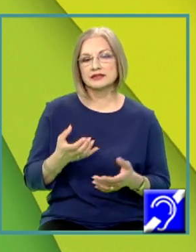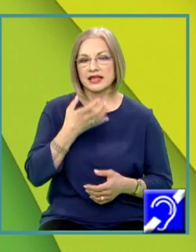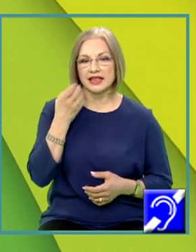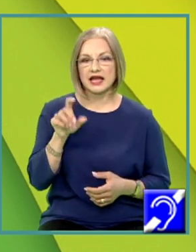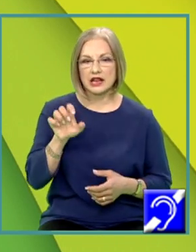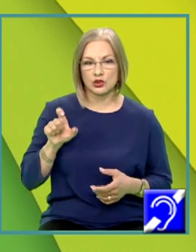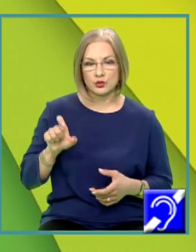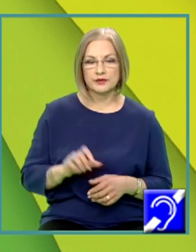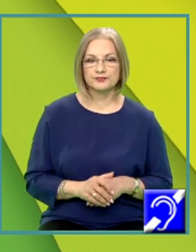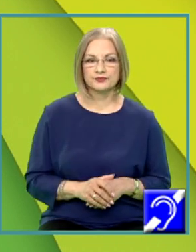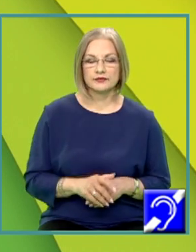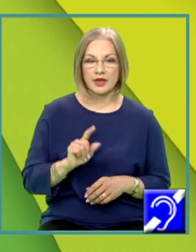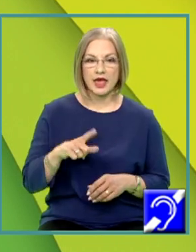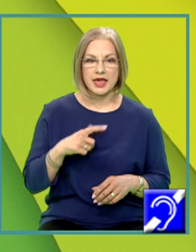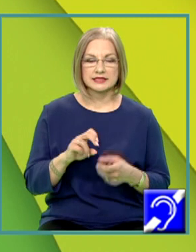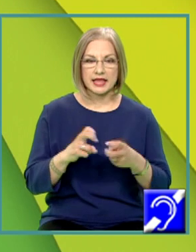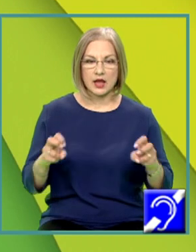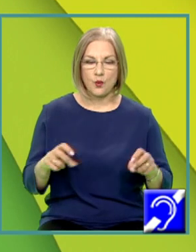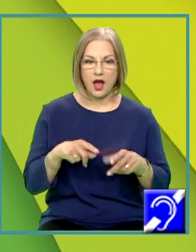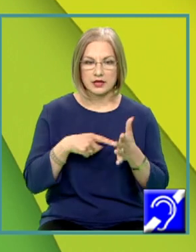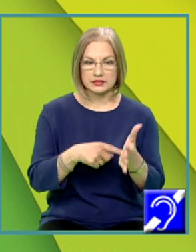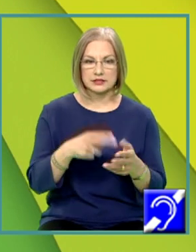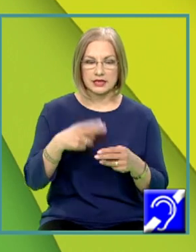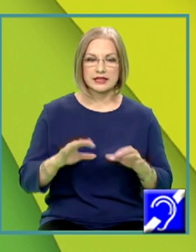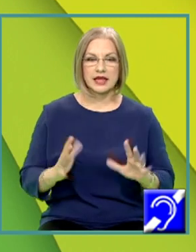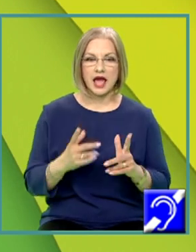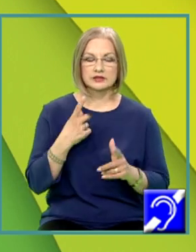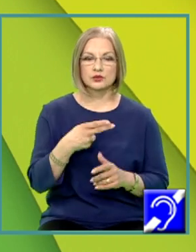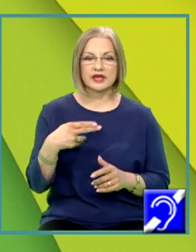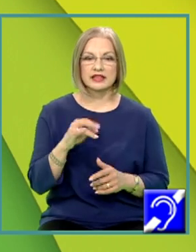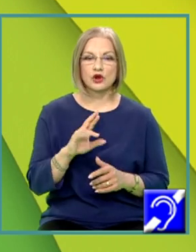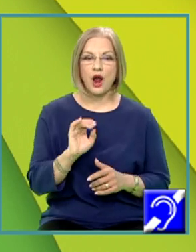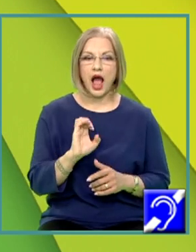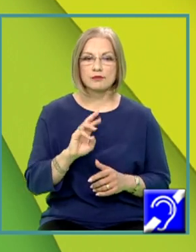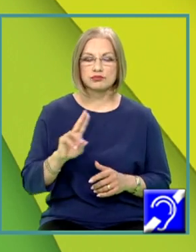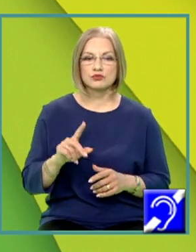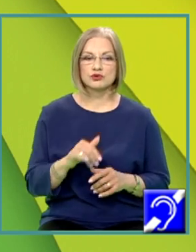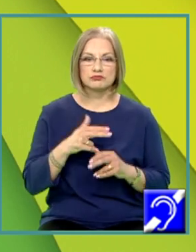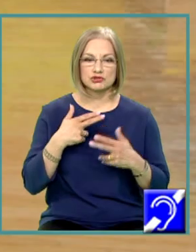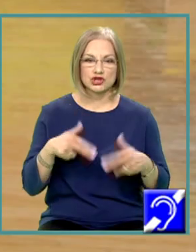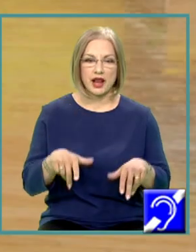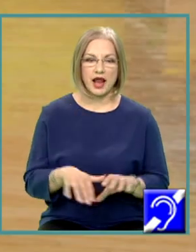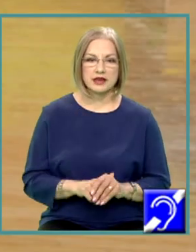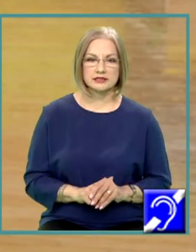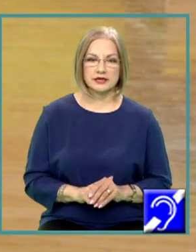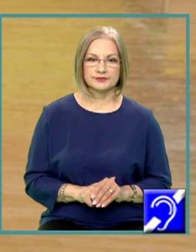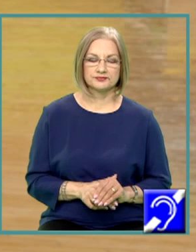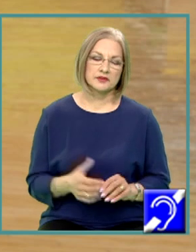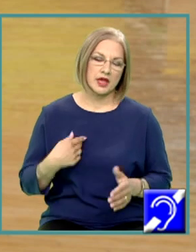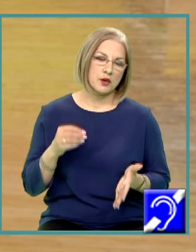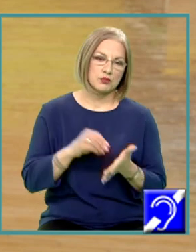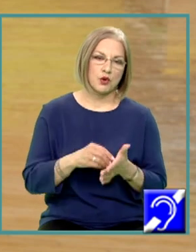căldură. Aici aveți ecuația de ardere a unei hidrocarburi generalizată. Vă propun